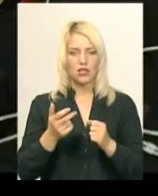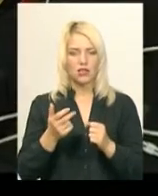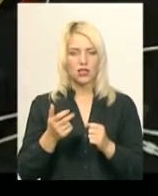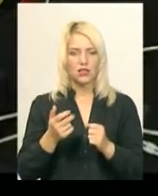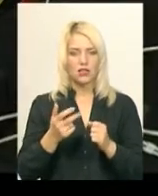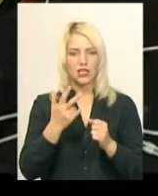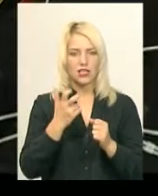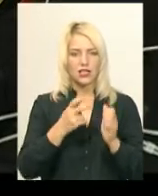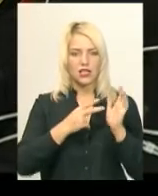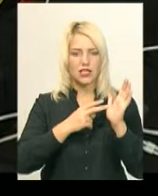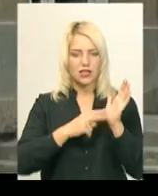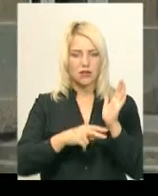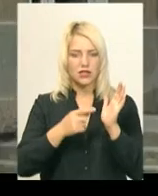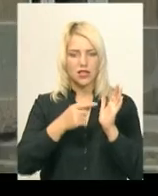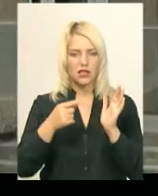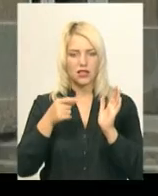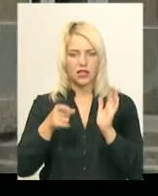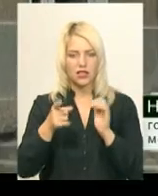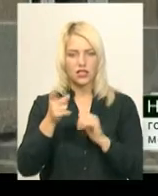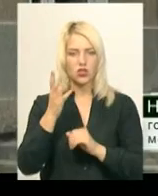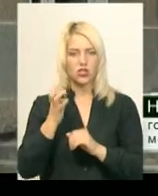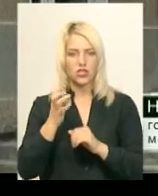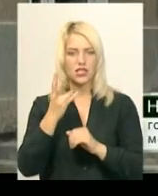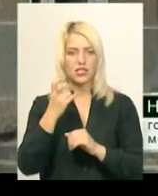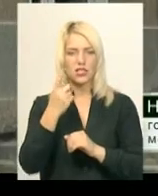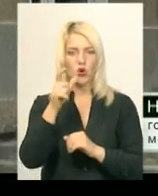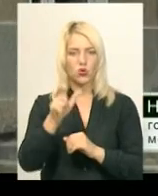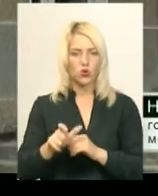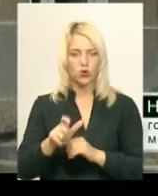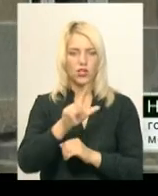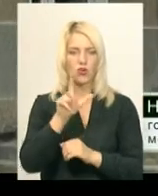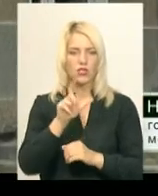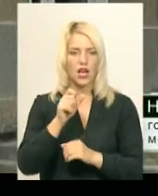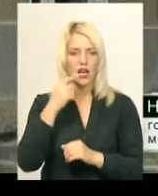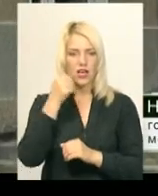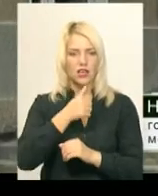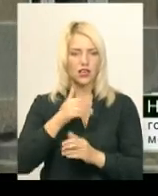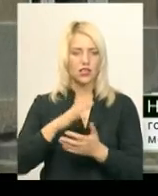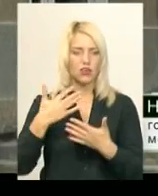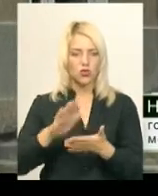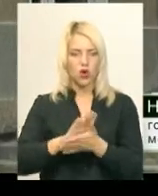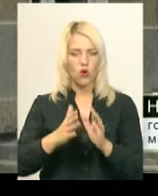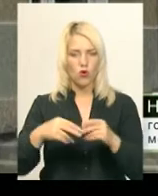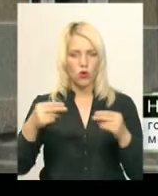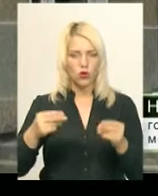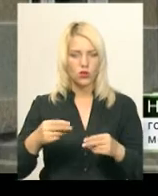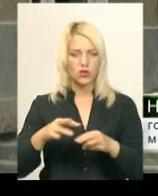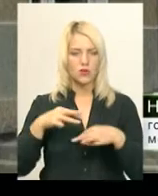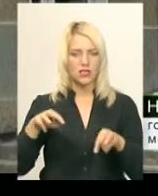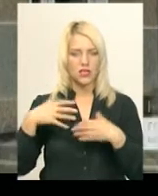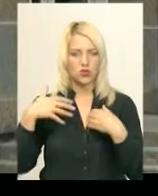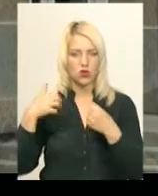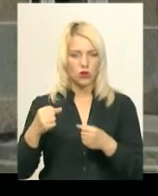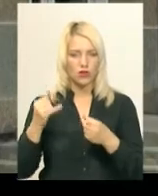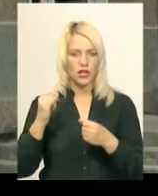1480 гривень на рік. З Національною службою здоров'я уклали угоду, і ми вже отримуємо гроші,